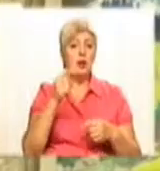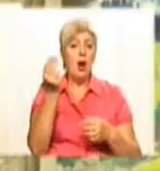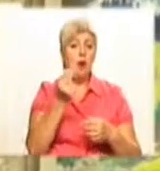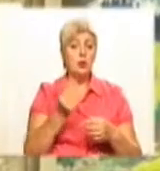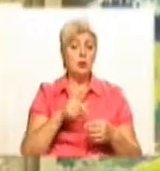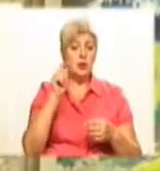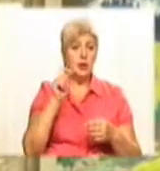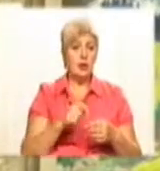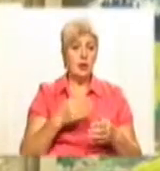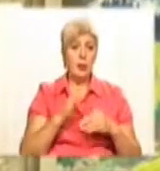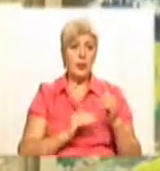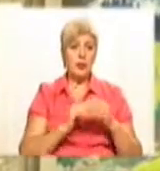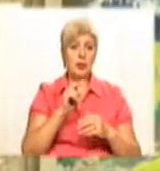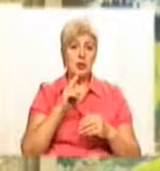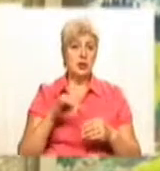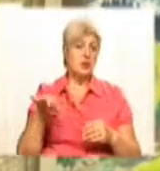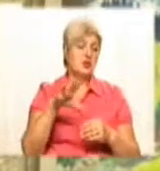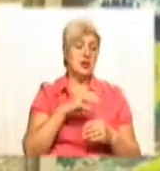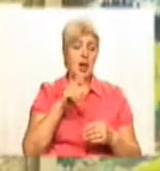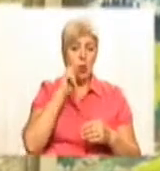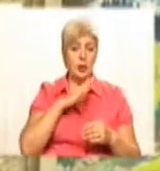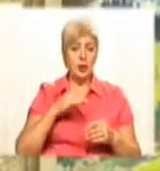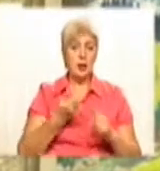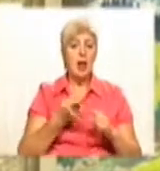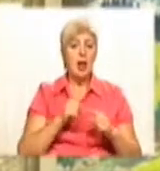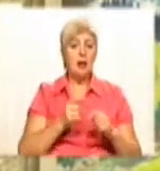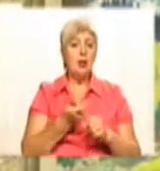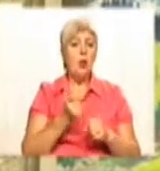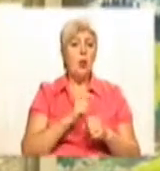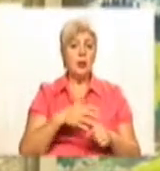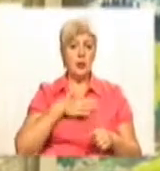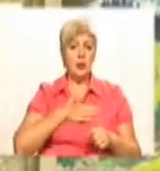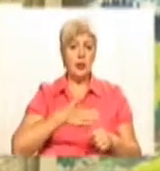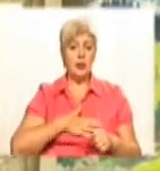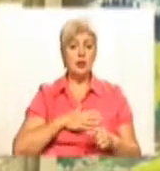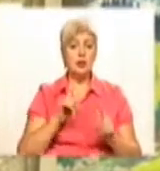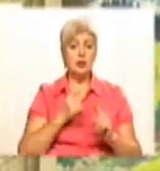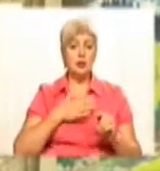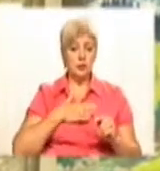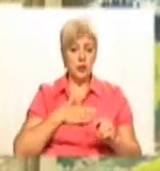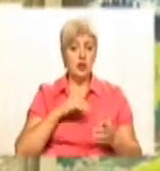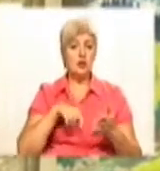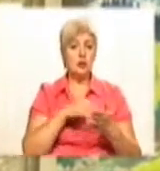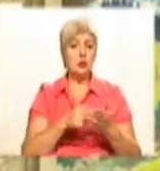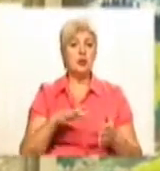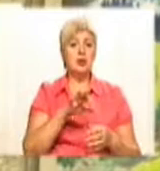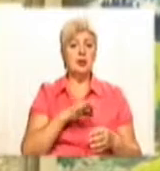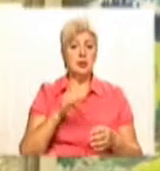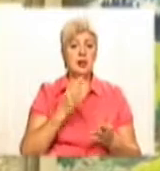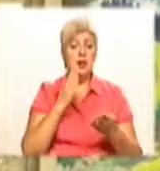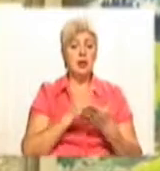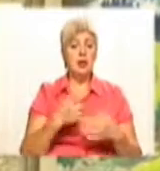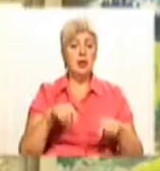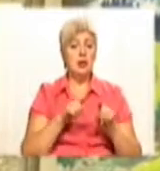практично вся Україна. Це дуже приємно, що ця виставка в нашому місті, обласному, має таке